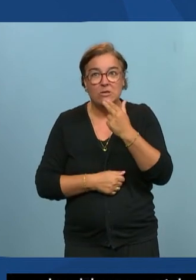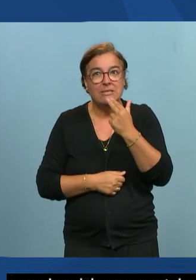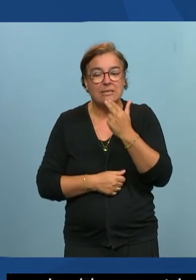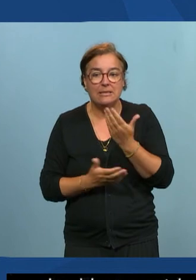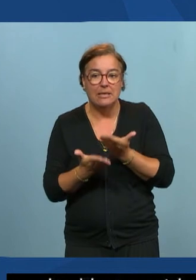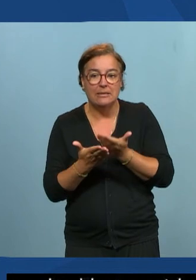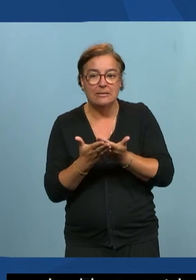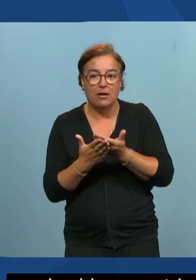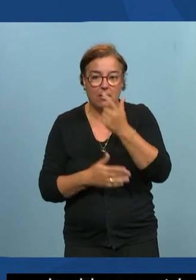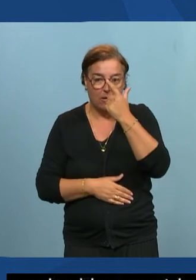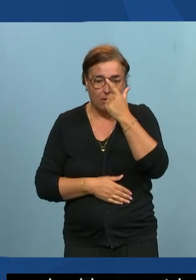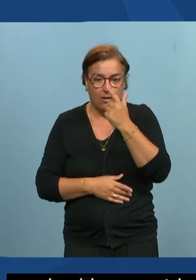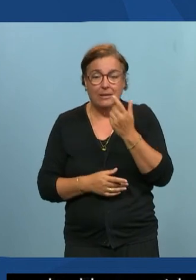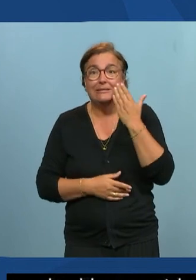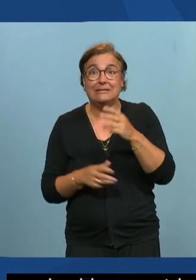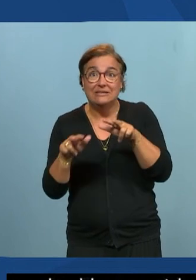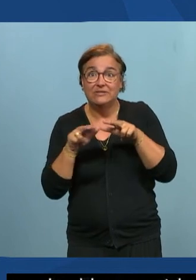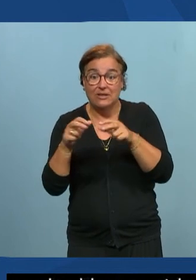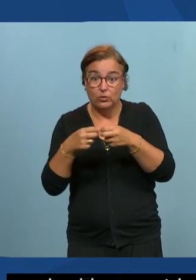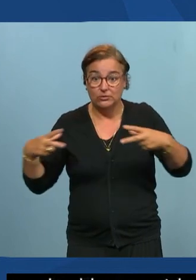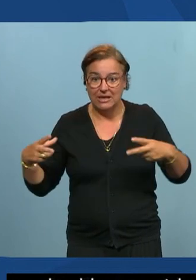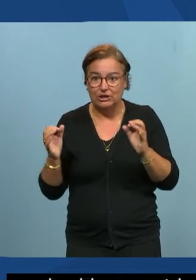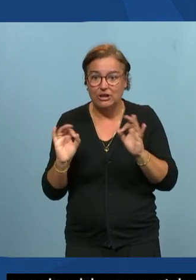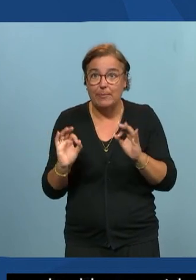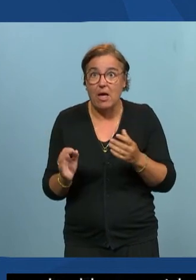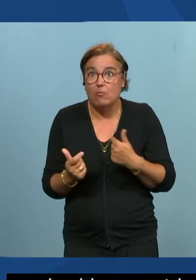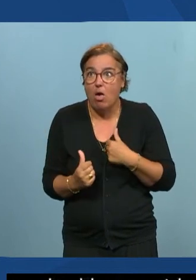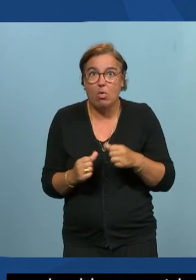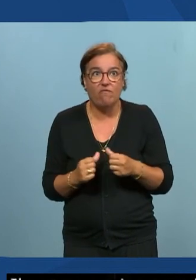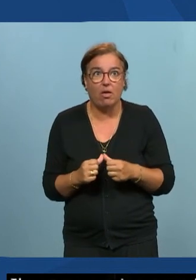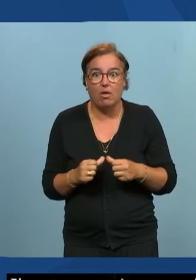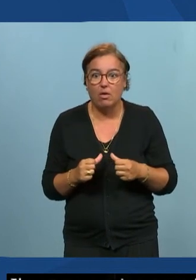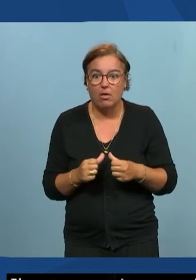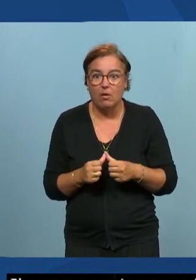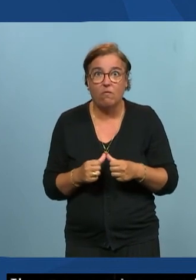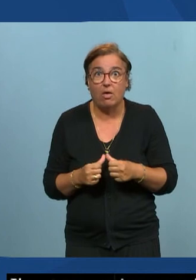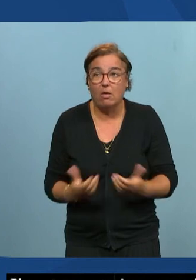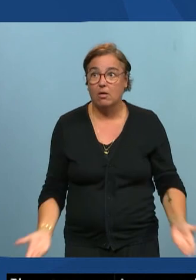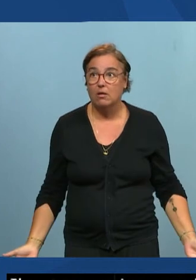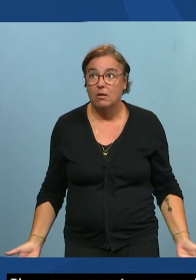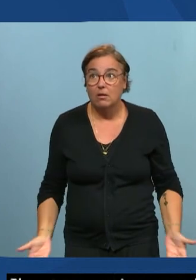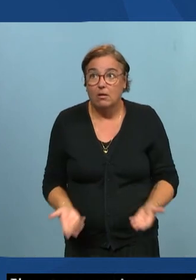et si la vidéo n'est pas sous-titrée bon ben est-ce que fais je fais quoi